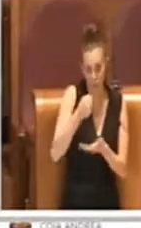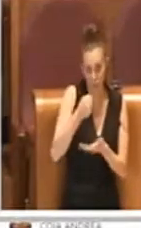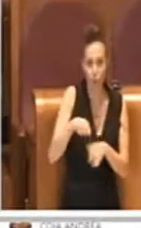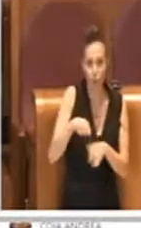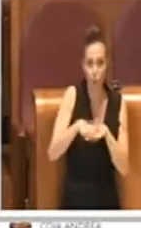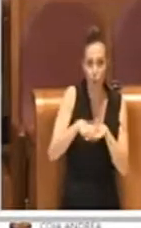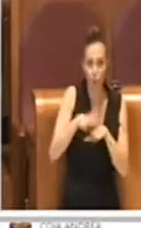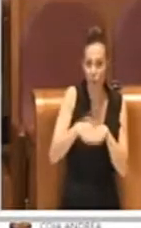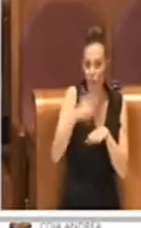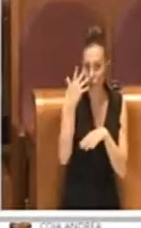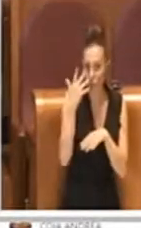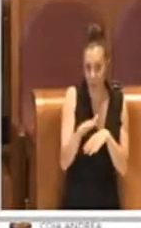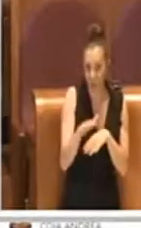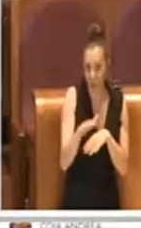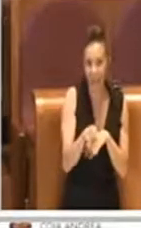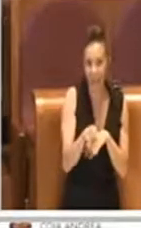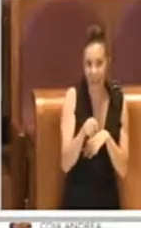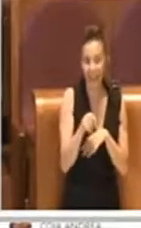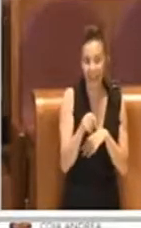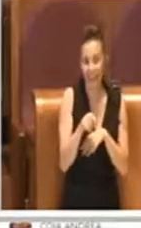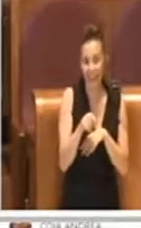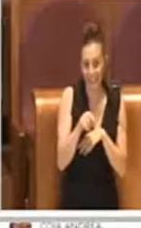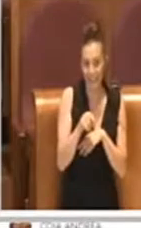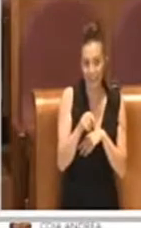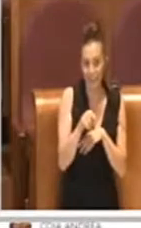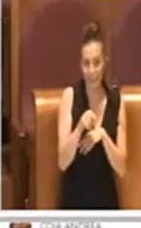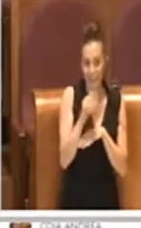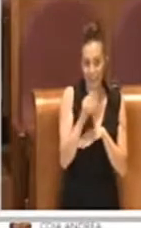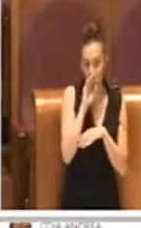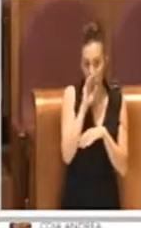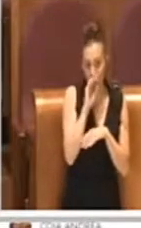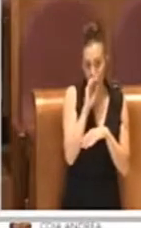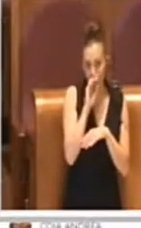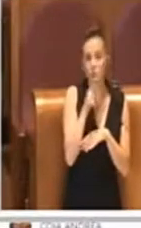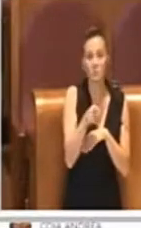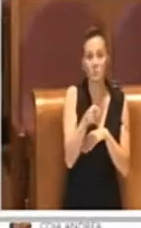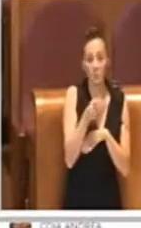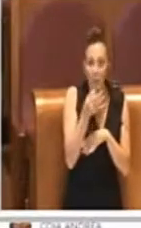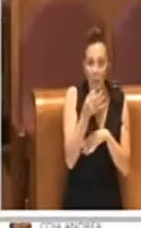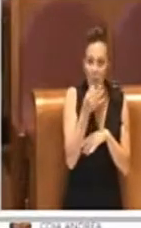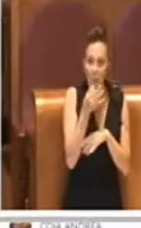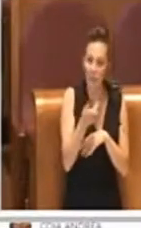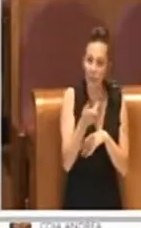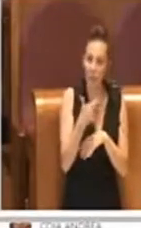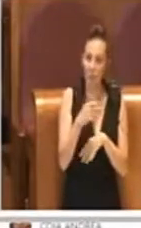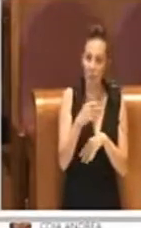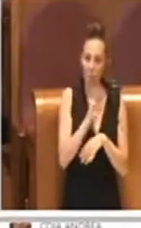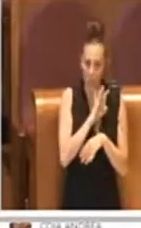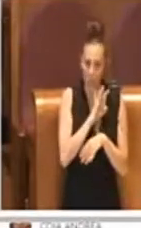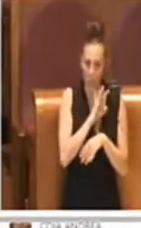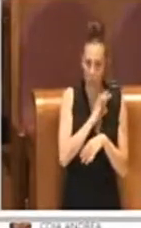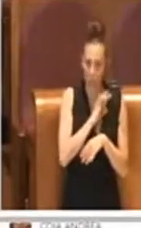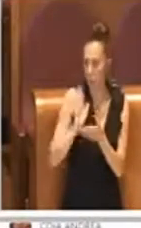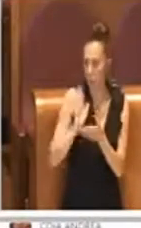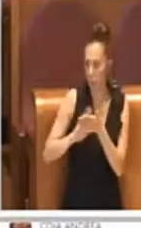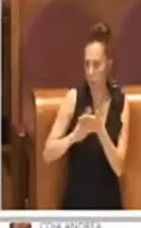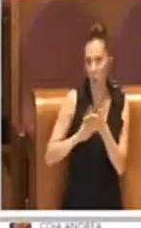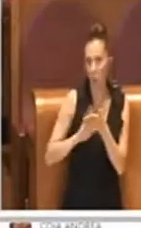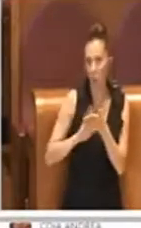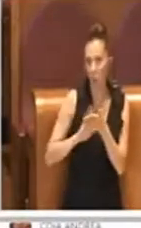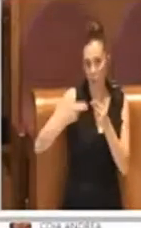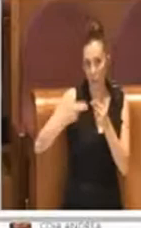e questo quindi è sicuramente una nota di merito da dover riconoscere all'amministrazione